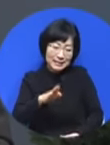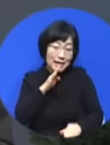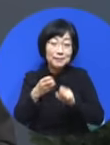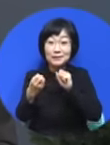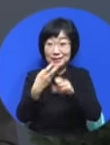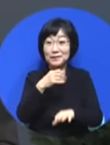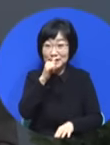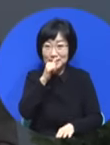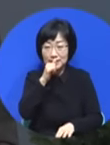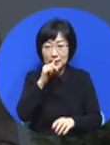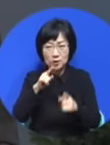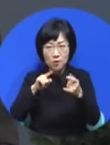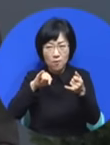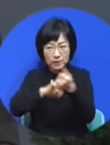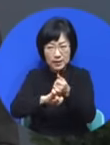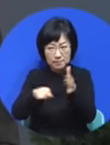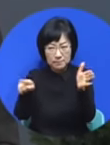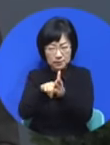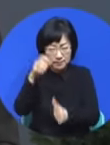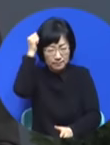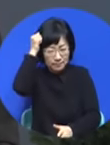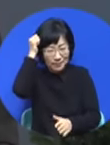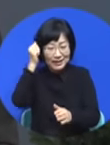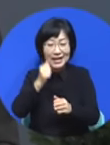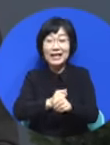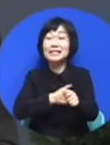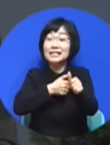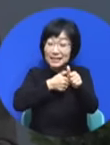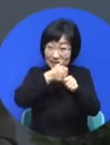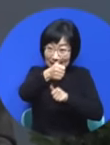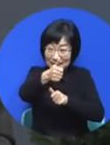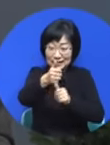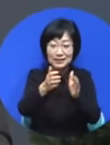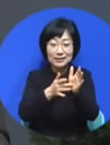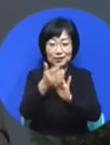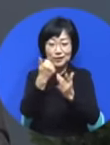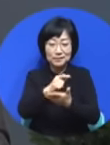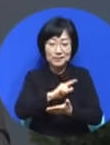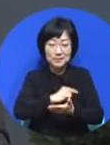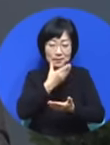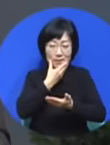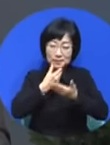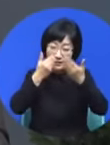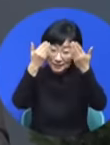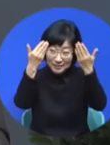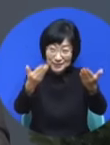그 언약 가지고 승리하게 되시기를 예수님 이름으로 축복합니다.